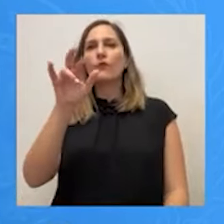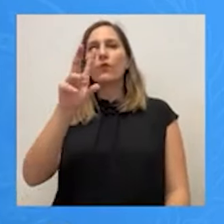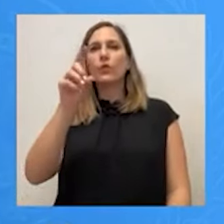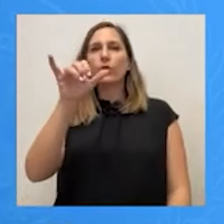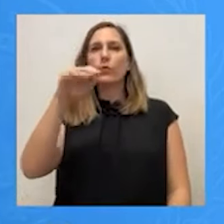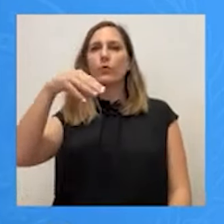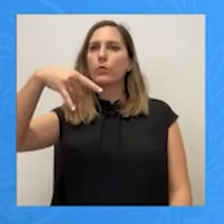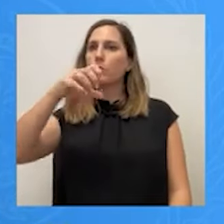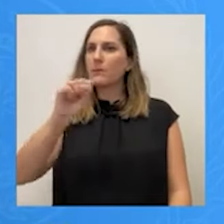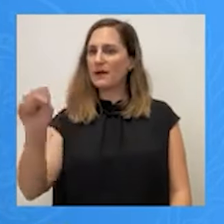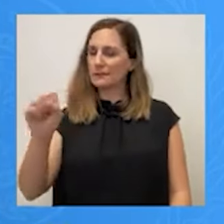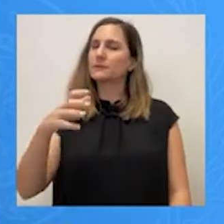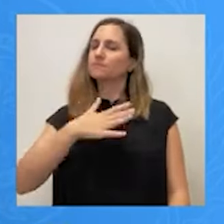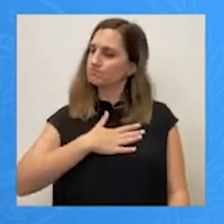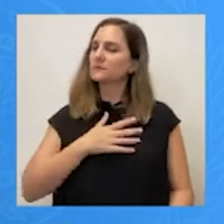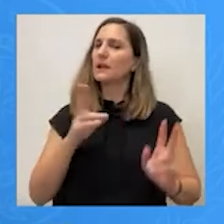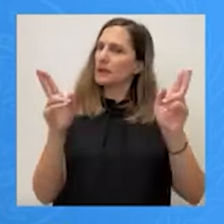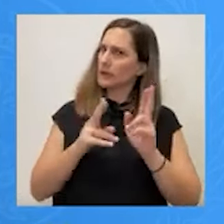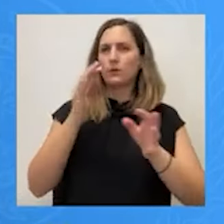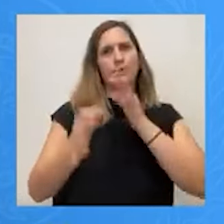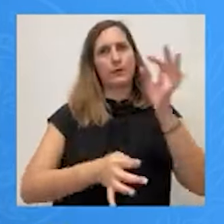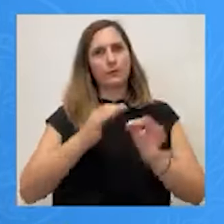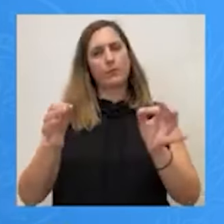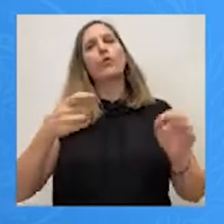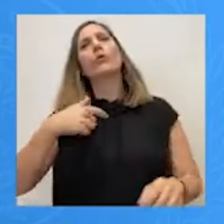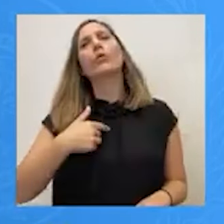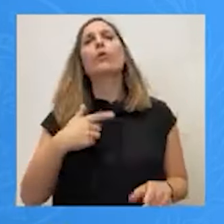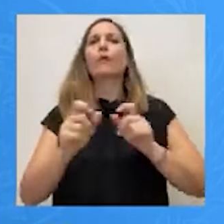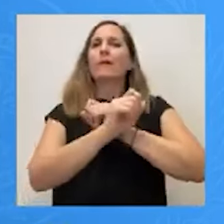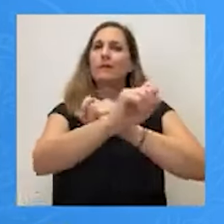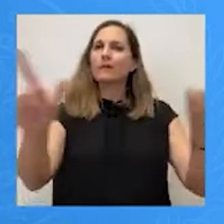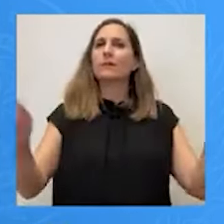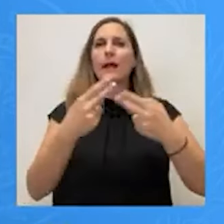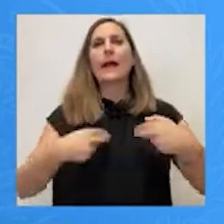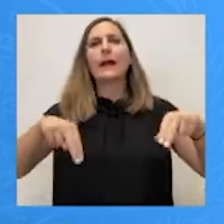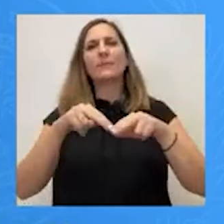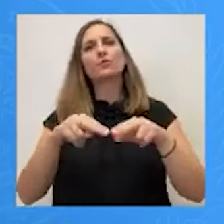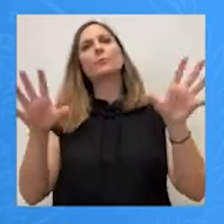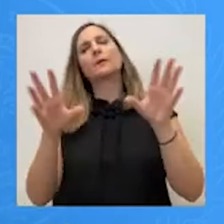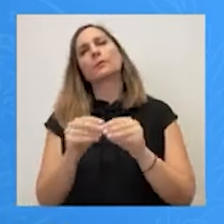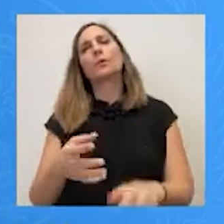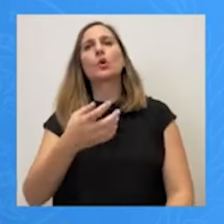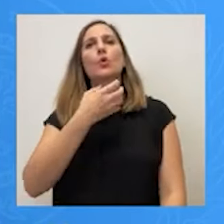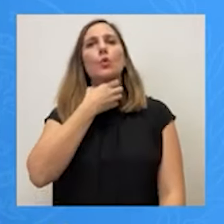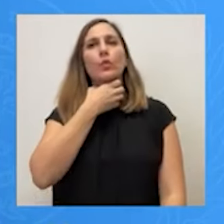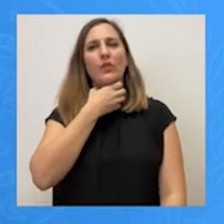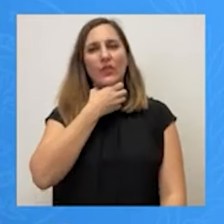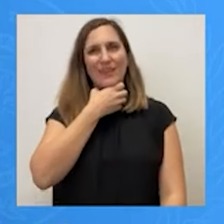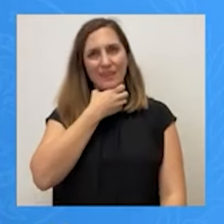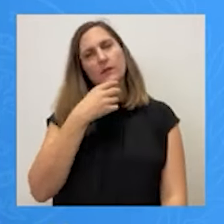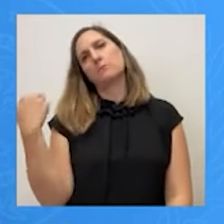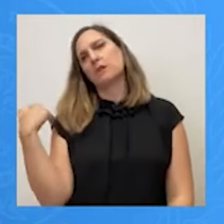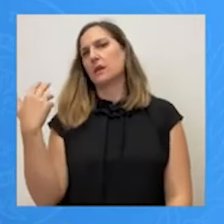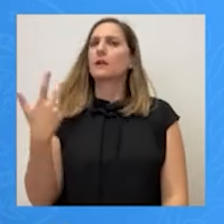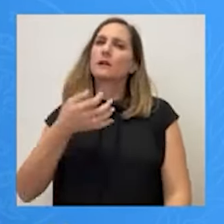Έχοντας υπόψη την επιστολή που έχει στείλει σε όλες τις παρατάξεις και σε εσάς η Επιτροπή Αγώνα για το Γουδή, αναφέρθηκε και προηγούμενα στο Συμβούλιο,